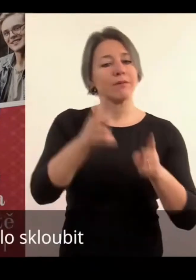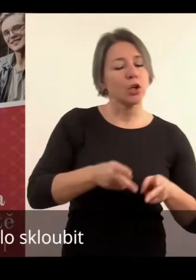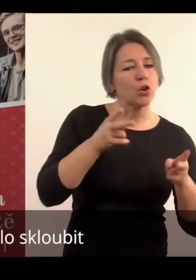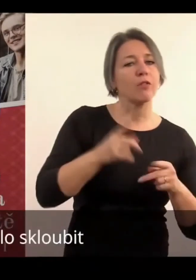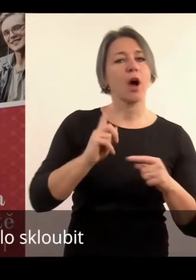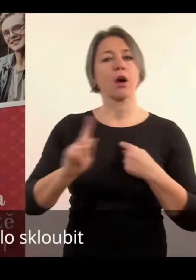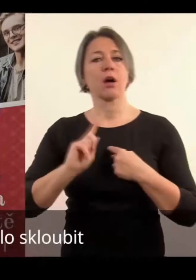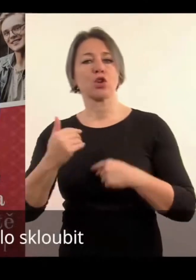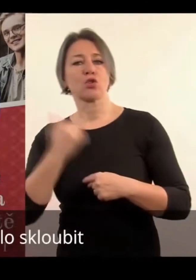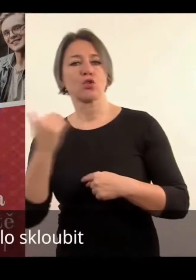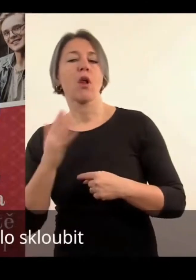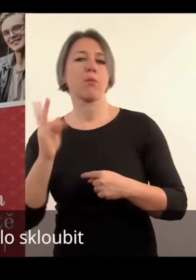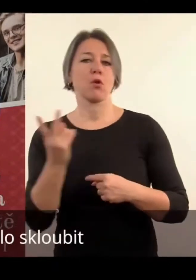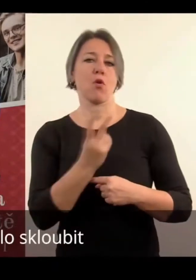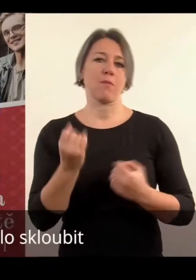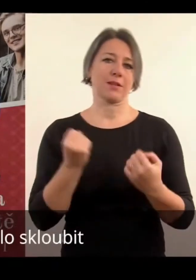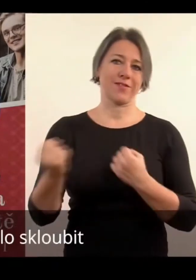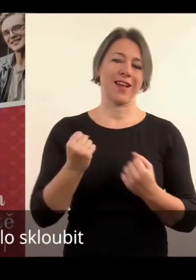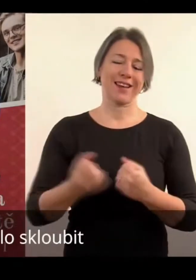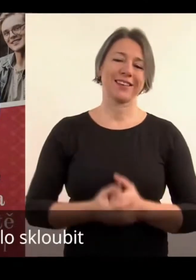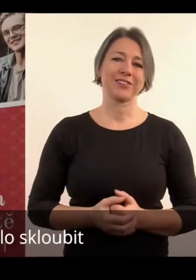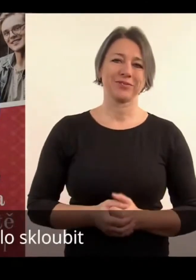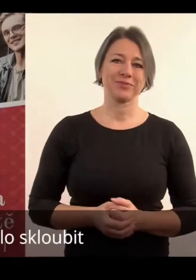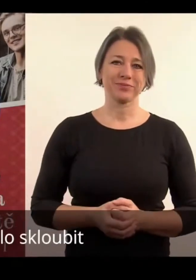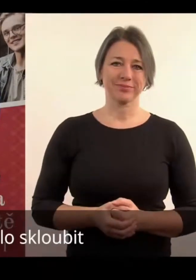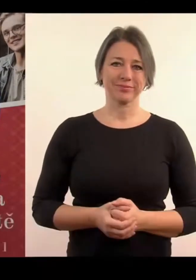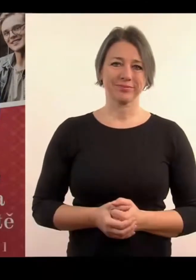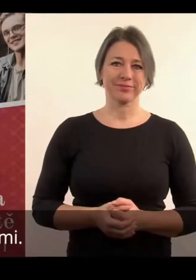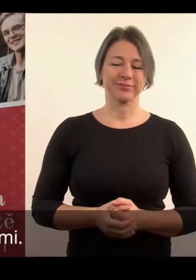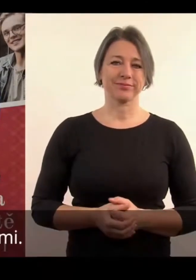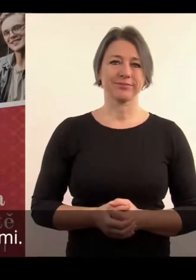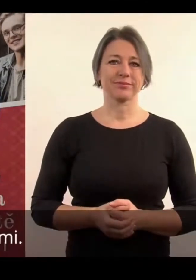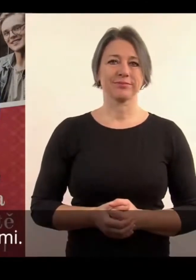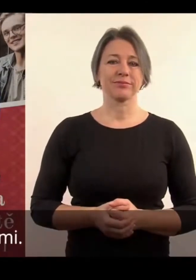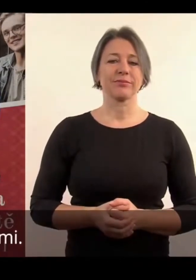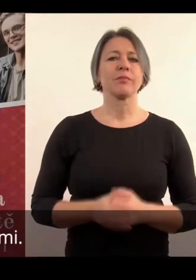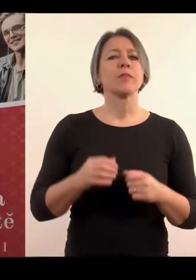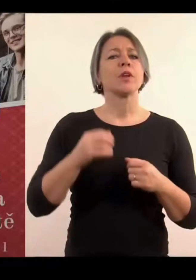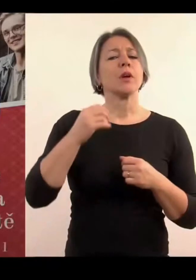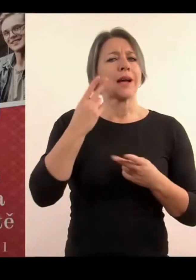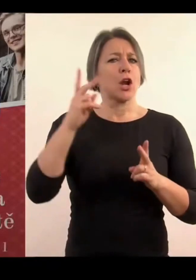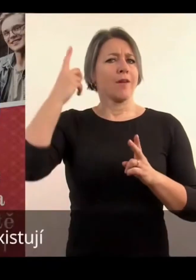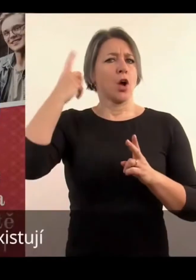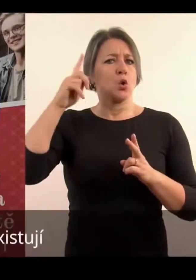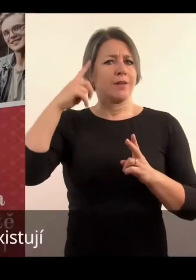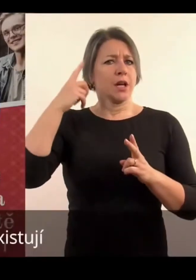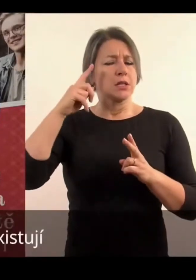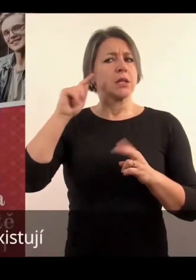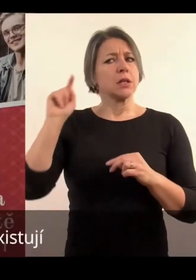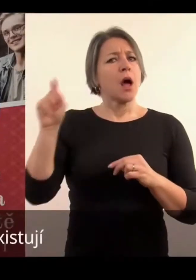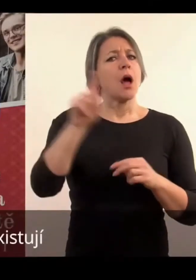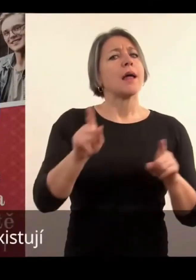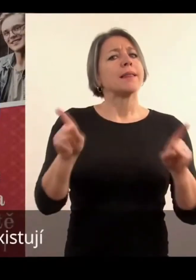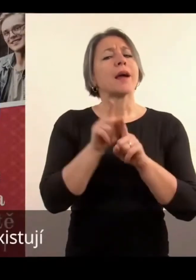vám teď zdařilo zkoubit s rodičeckými povinnostmi. V rámci Univerzitu je Karlovy,